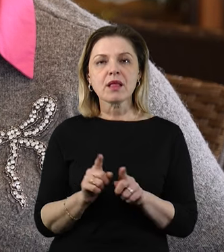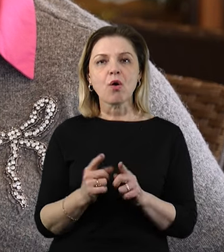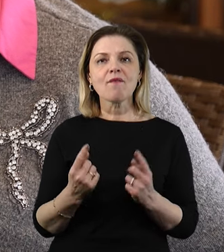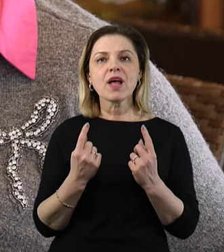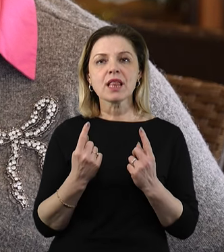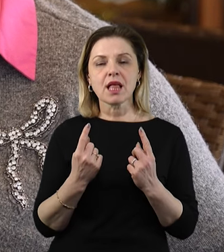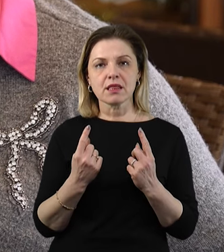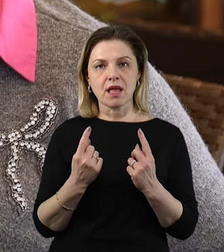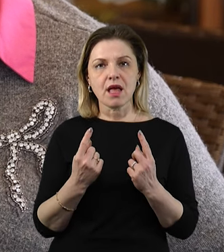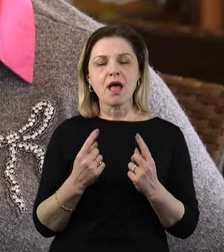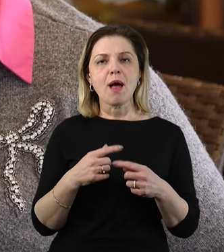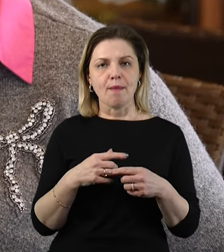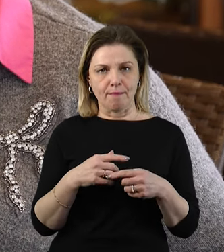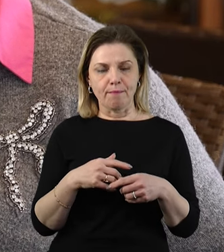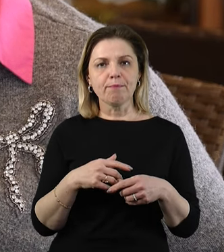великому мітингу.